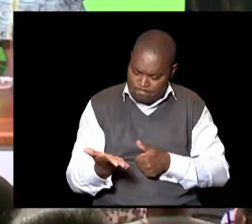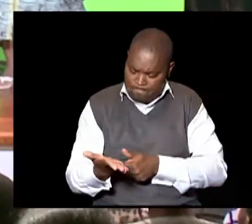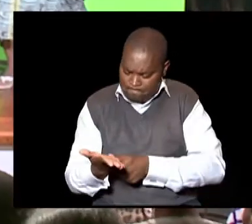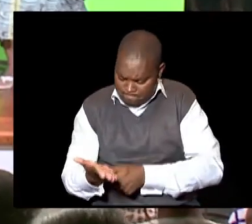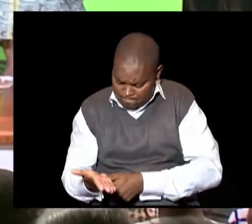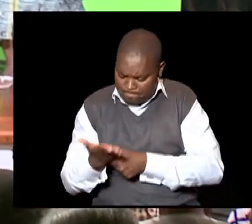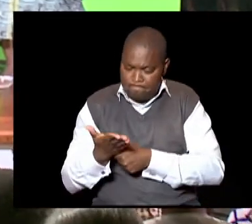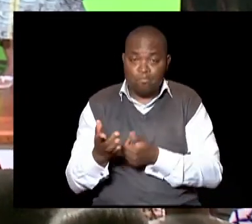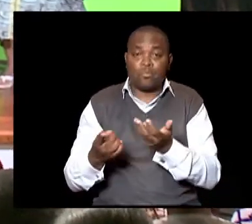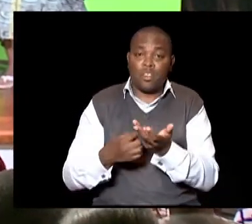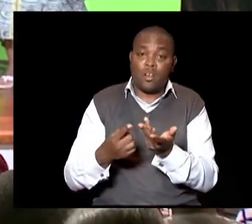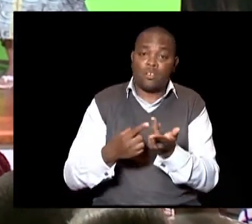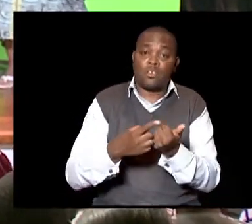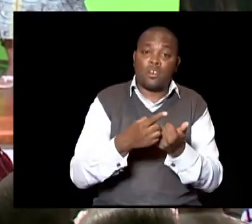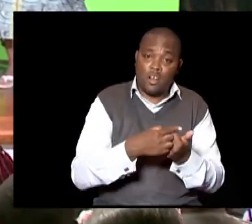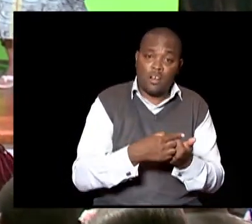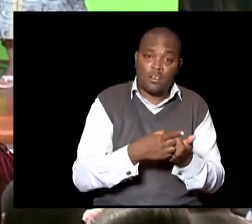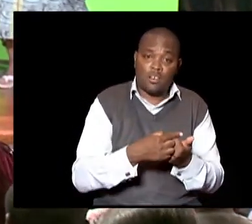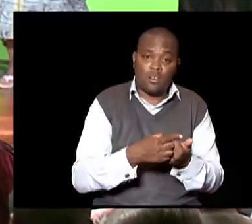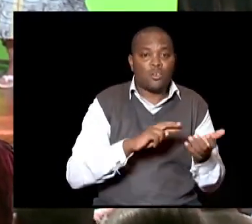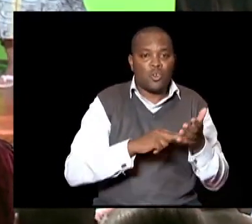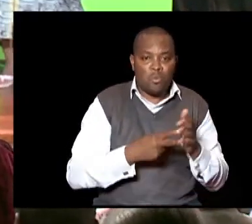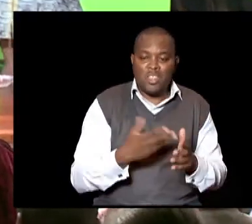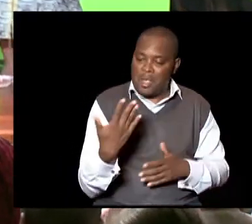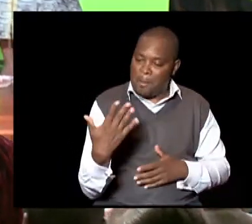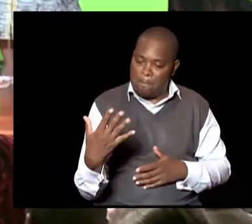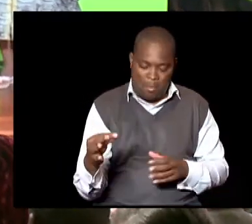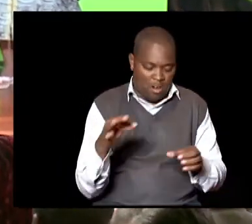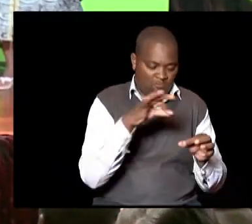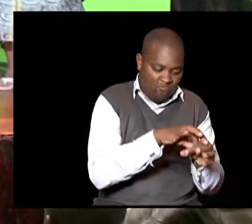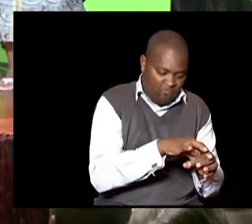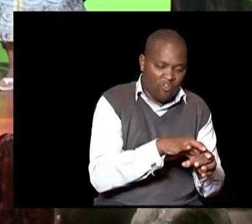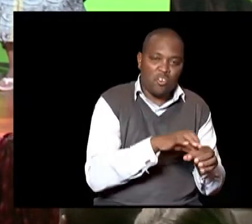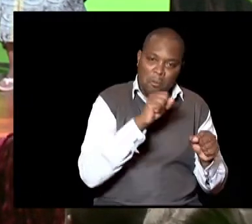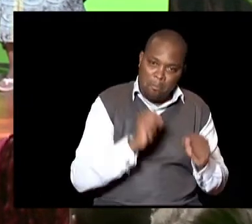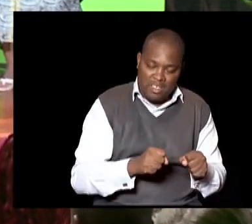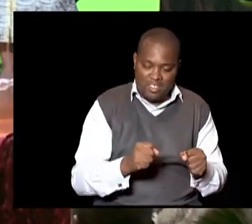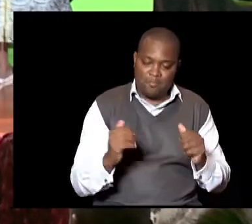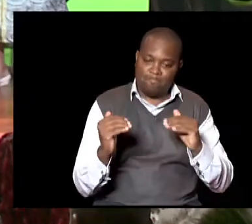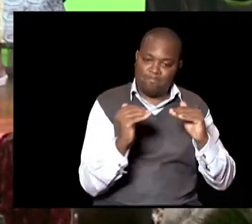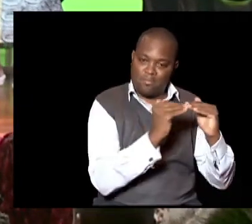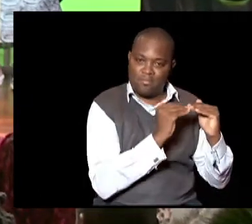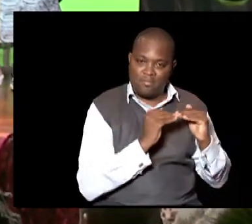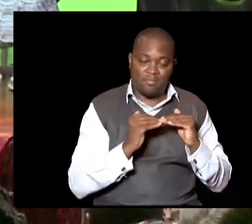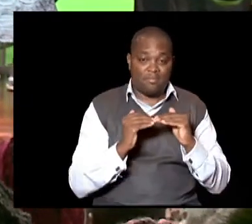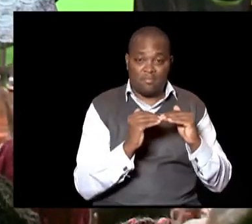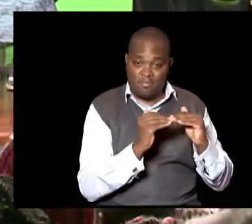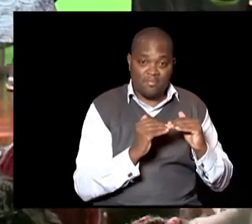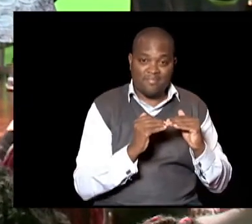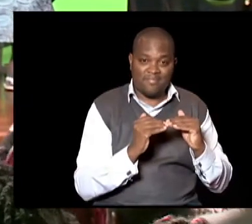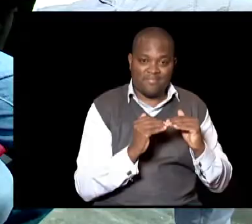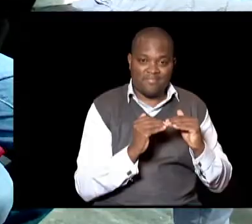Simulation Siku yetu Ya kukakura Ndani ya Debian Until next time Tuo rane maze